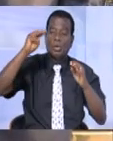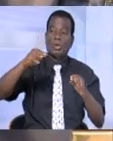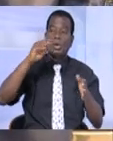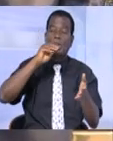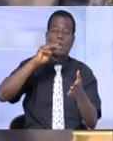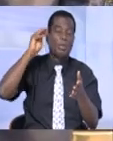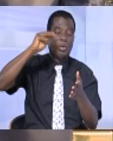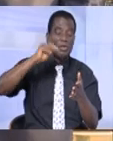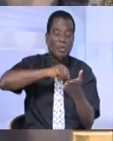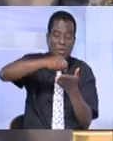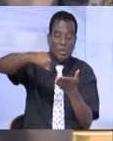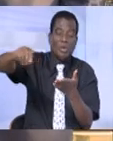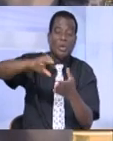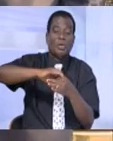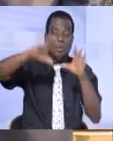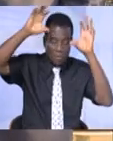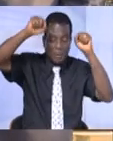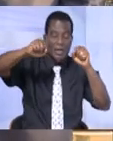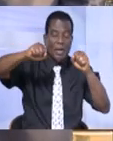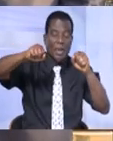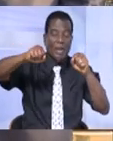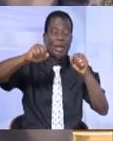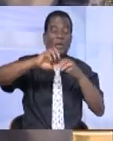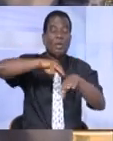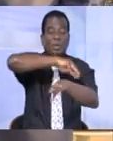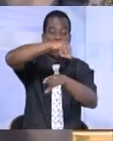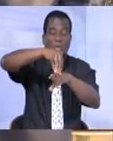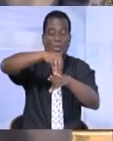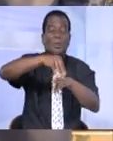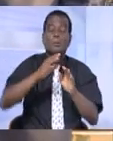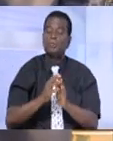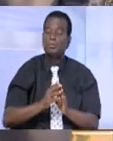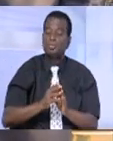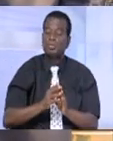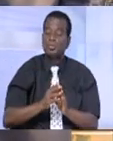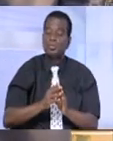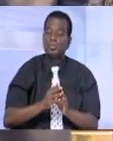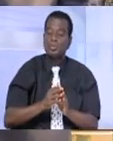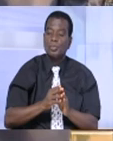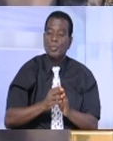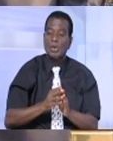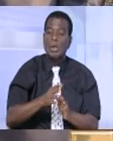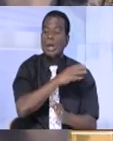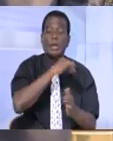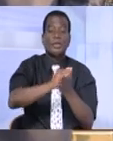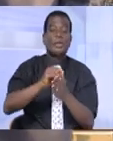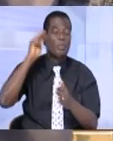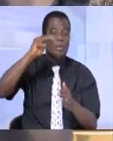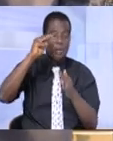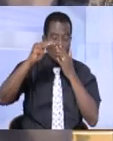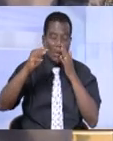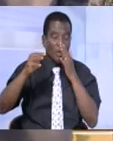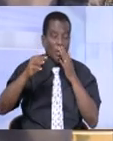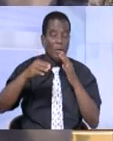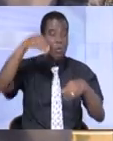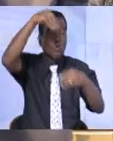de son frère et ami, le président Ibrahim Boubaka Keïta, président de la République de Mali. Et ce message, sans en divulguer